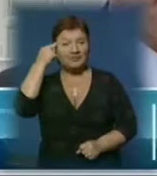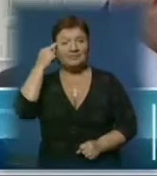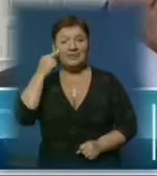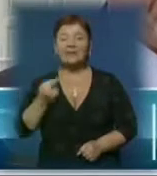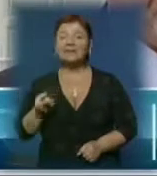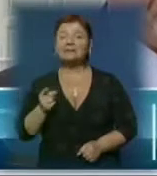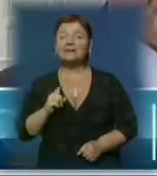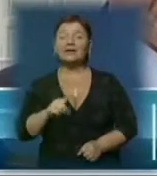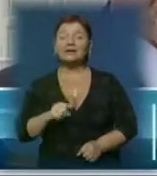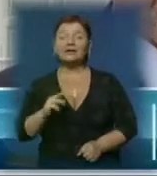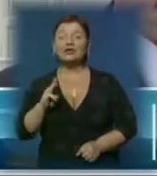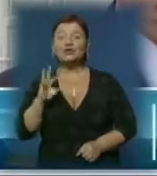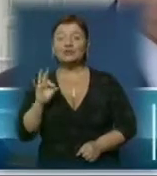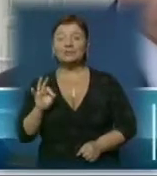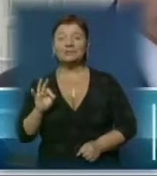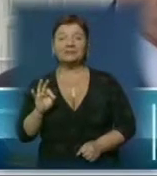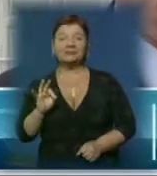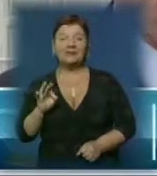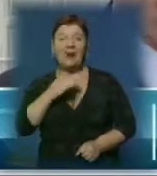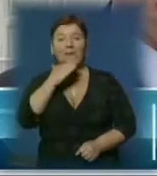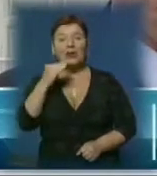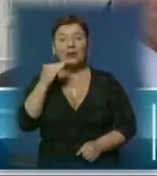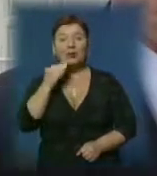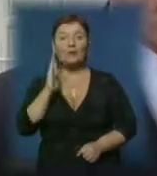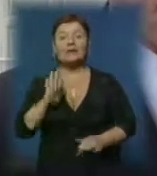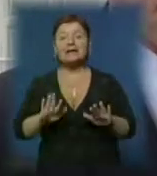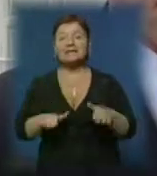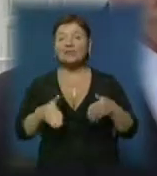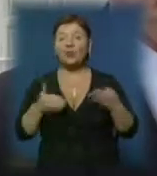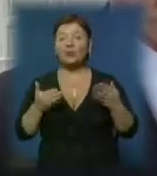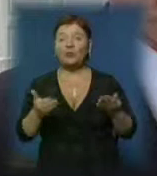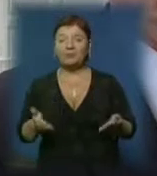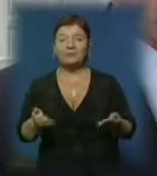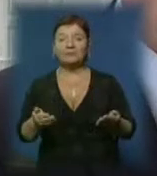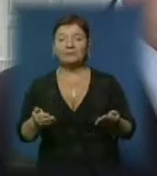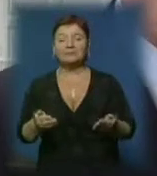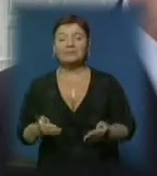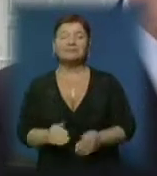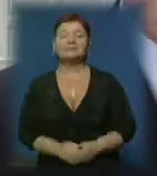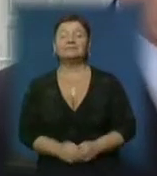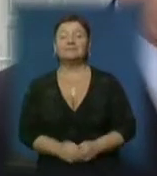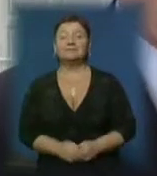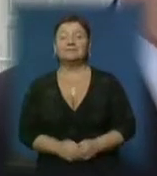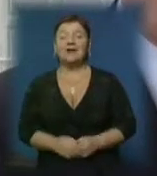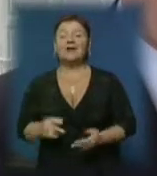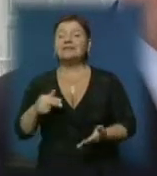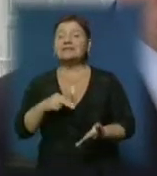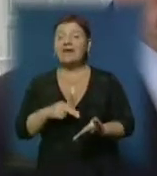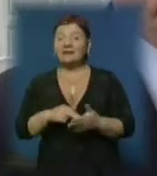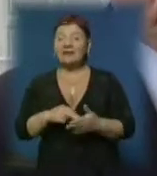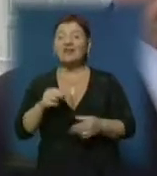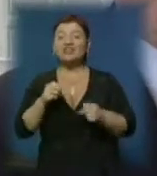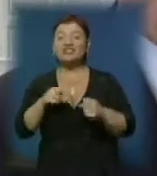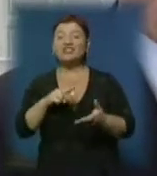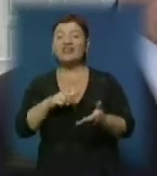багатьом буде запропоновано стати членами спілки,